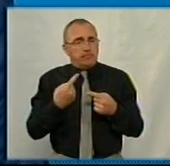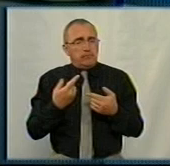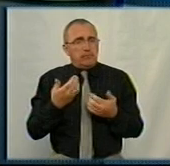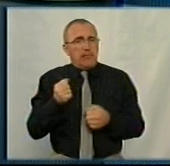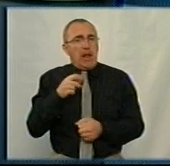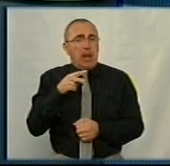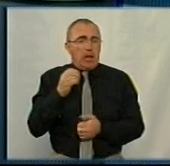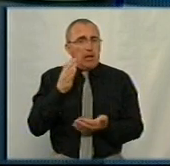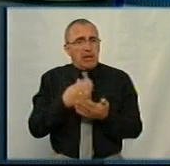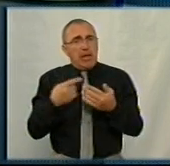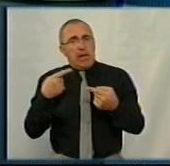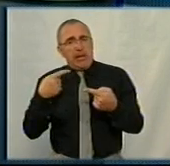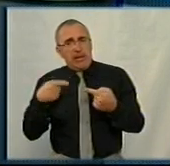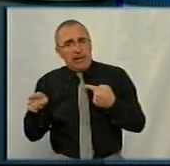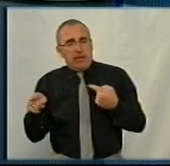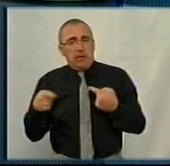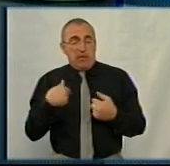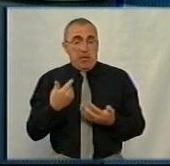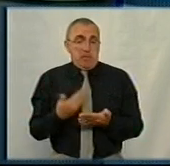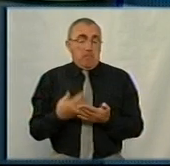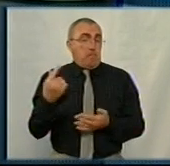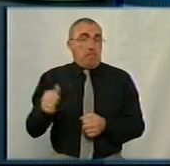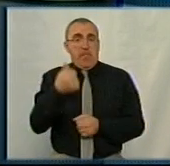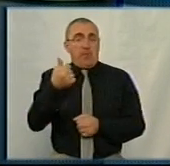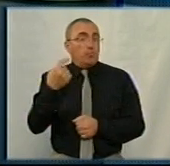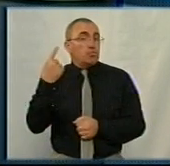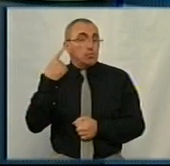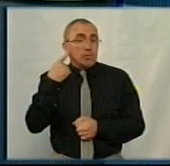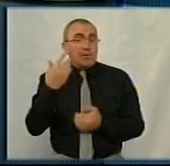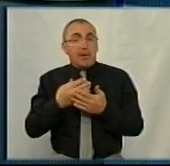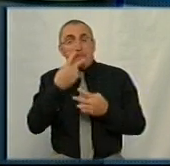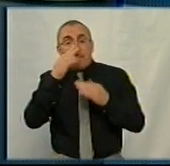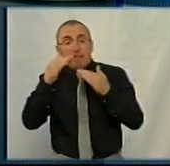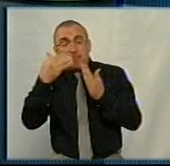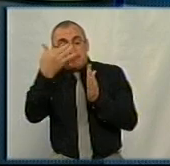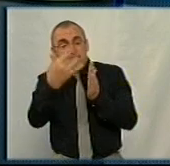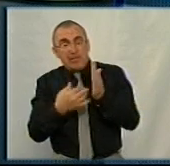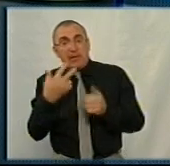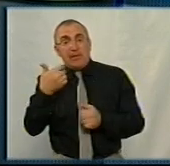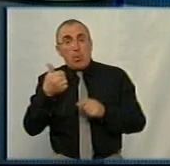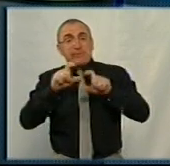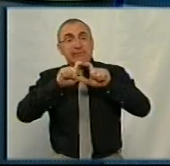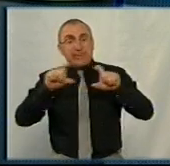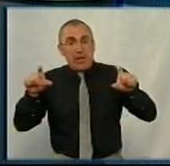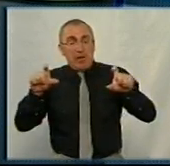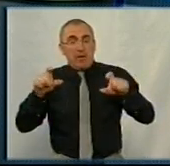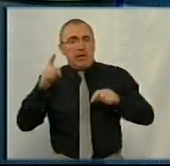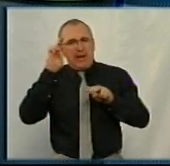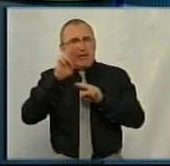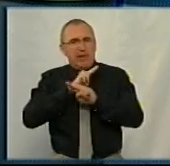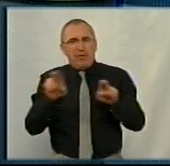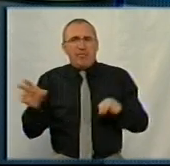але є інші, які, можливо, я навіть перше чую, варто було б заглянути в цей перелік 31 закладу, які невідомі з